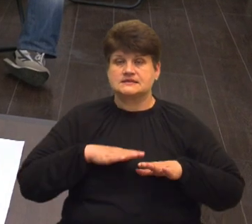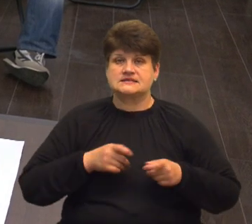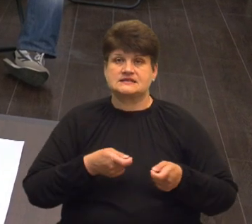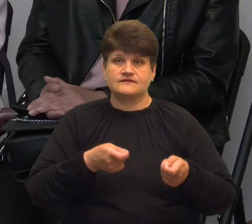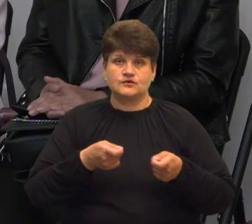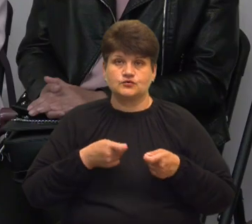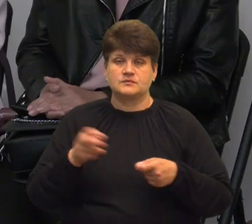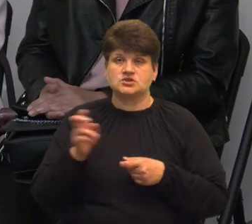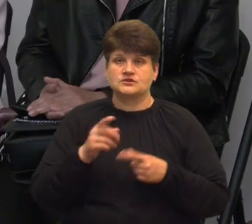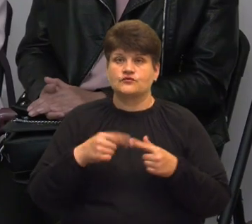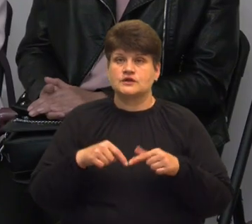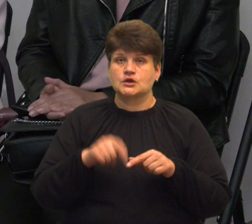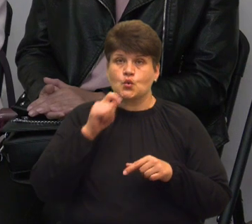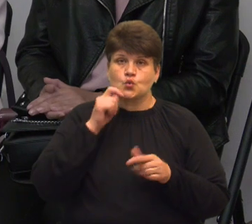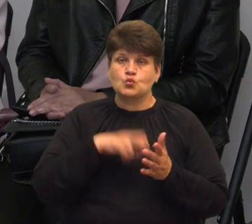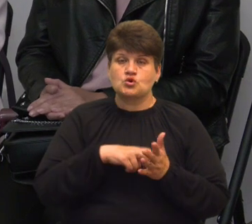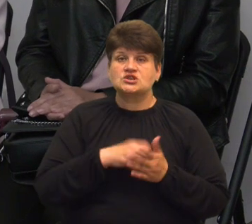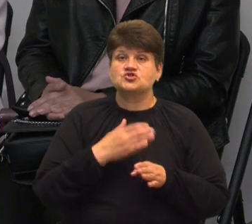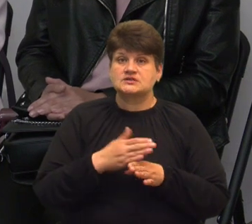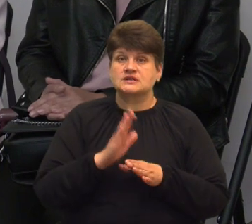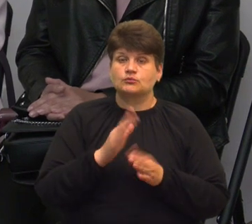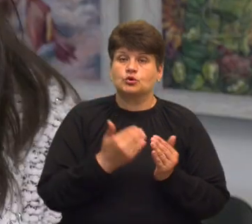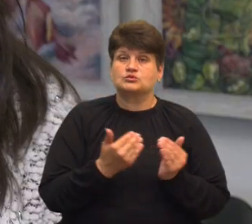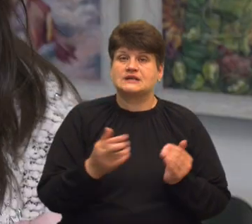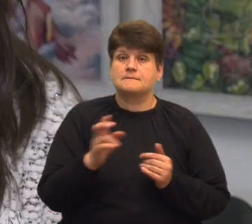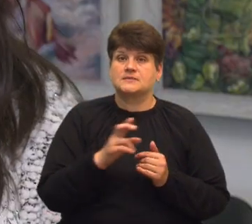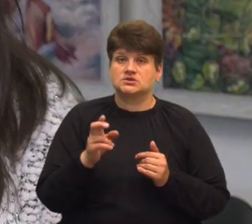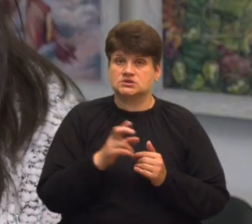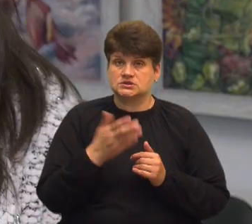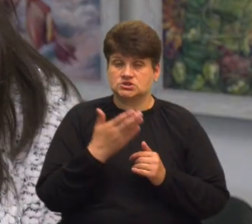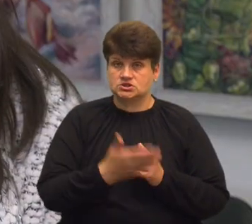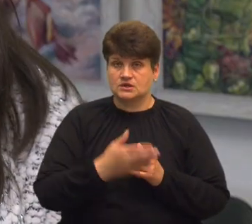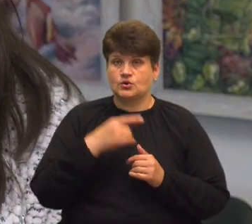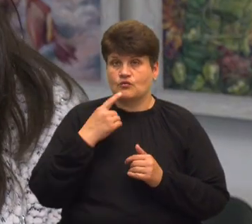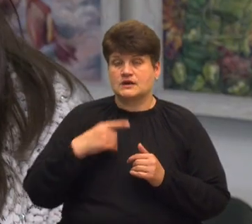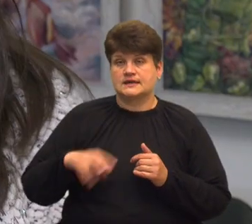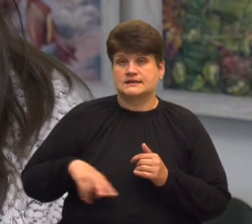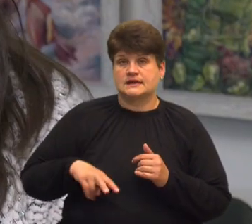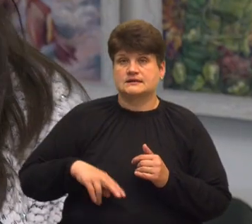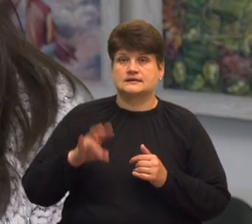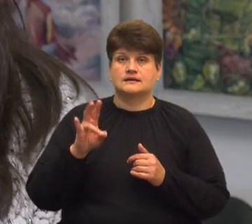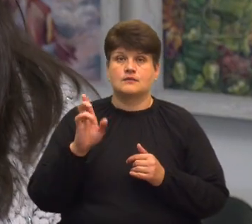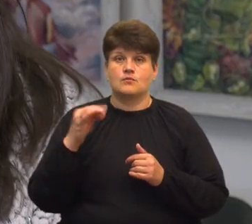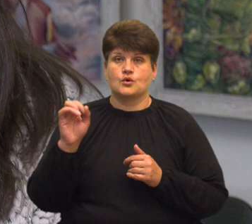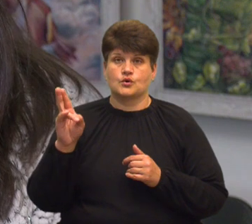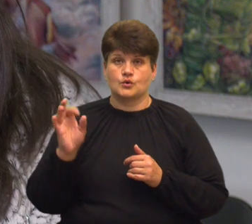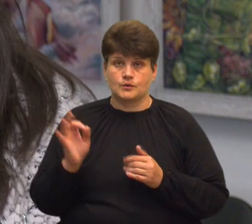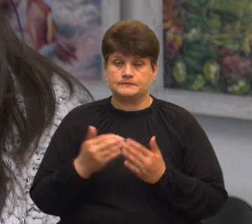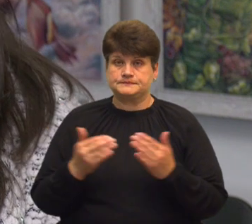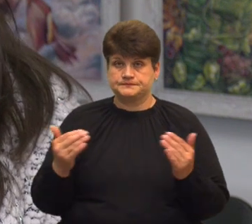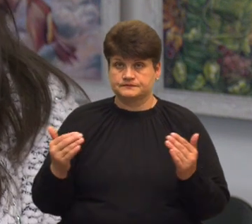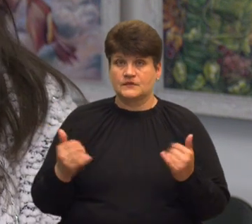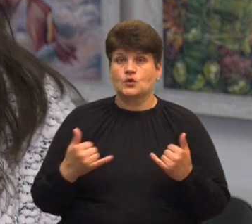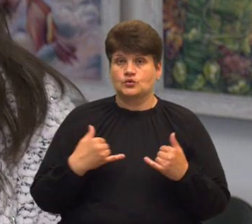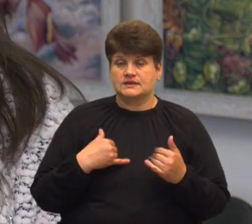Смарека. Частину їх зберігатимуть у музеях бережан, зокрема у краєзнавчому, каже його директорка Наталія Бойко. У нашій експозиції є